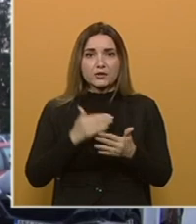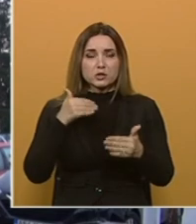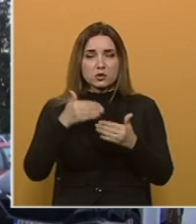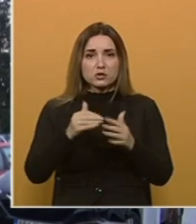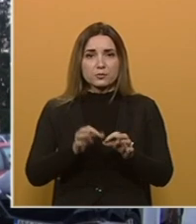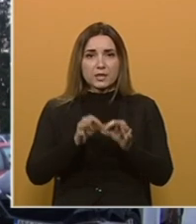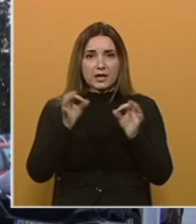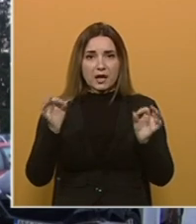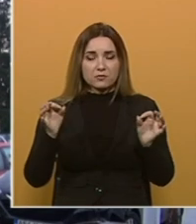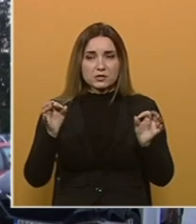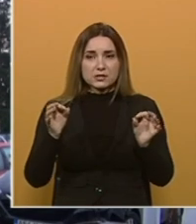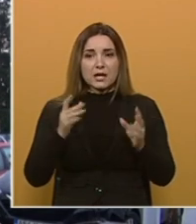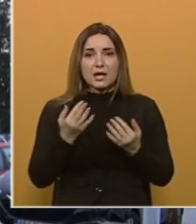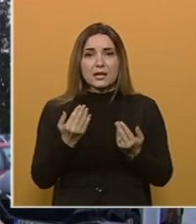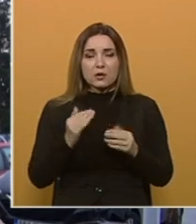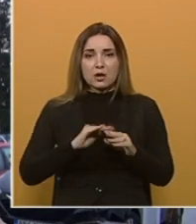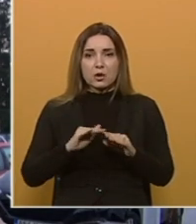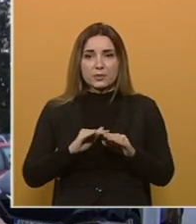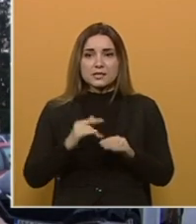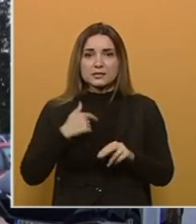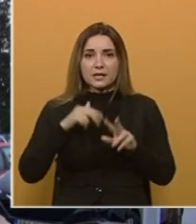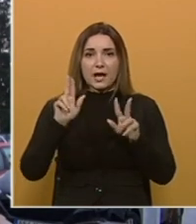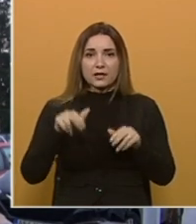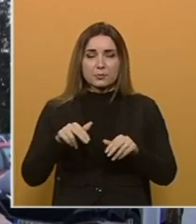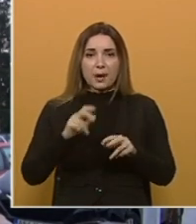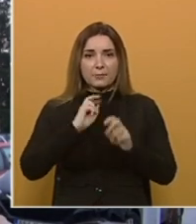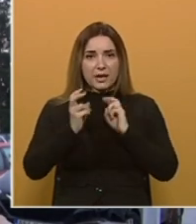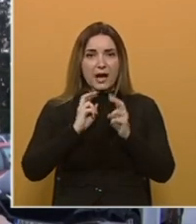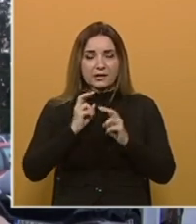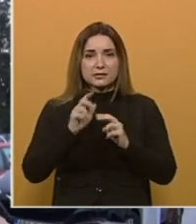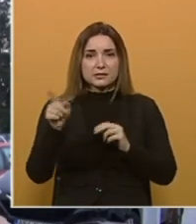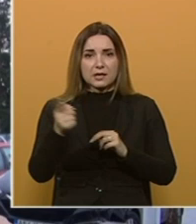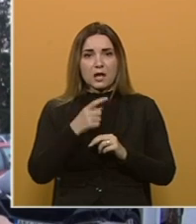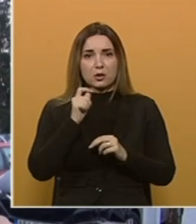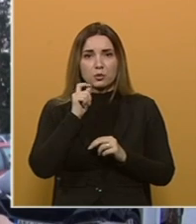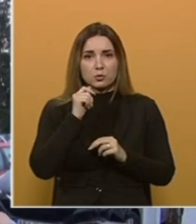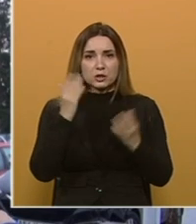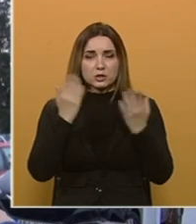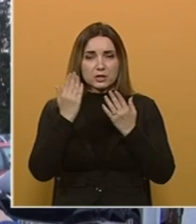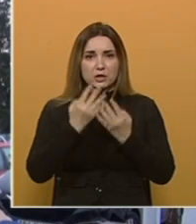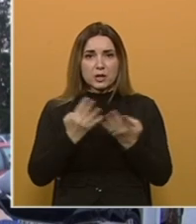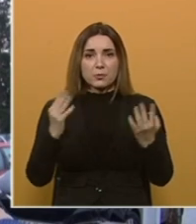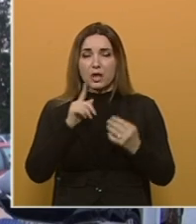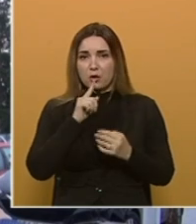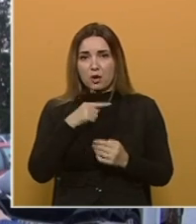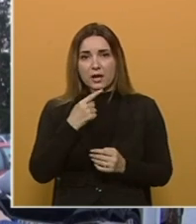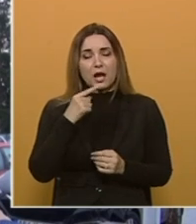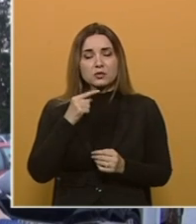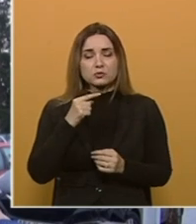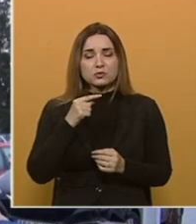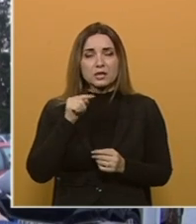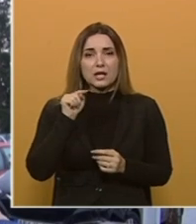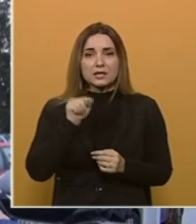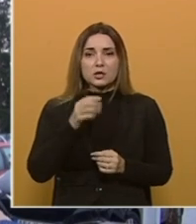javnosti nekoliko mjeseci, ja imam reakcije ljudi, čitalačke publike koji kažu da su